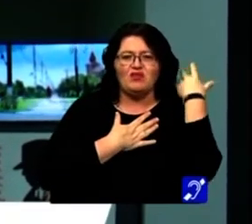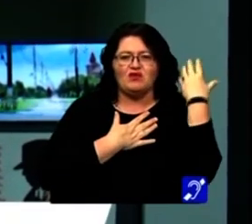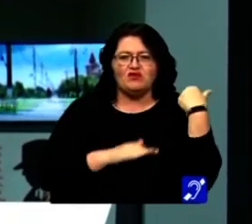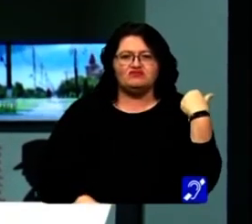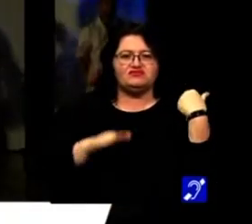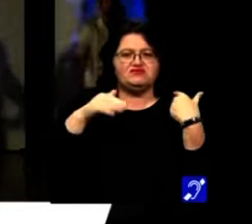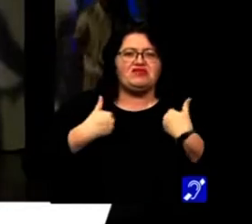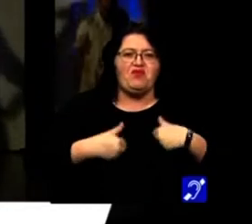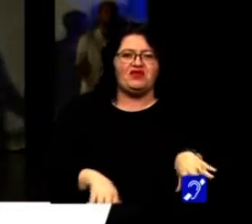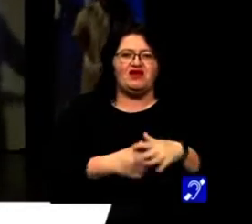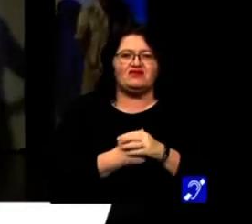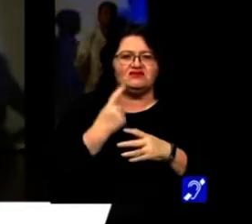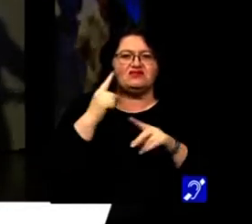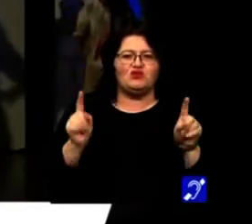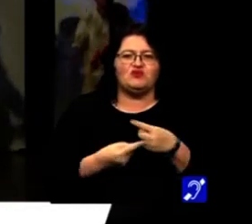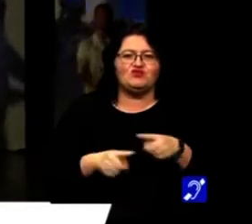mici se pierd.